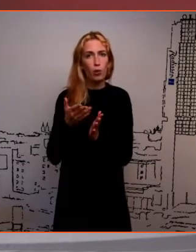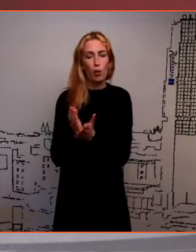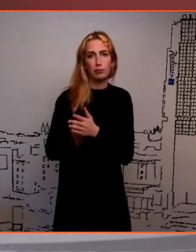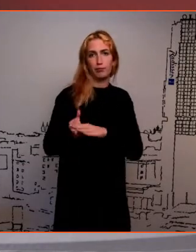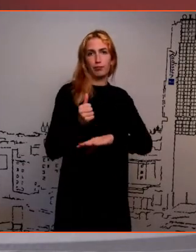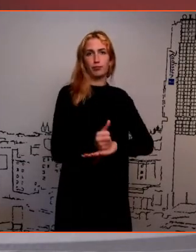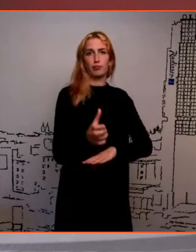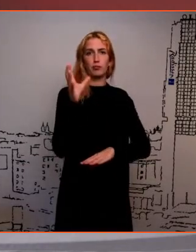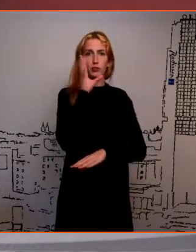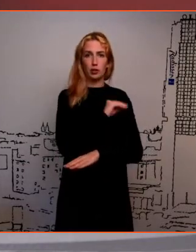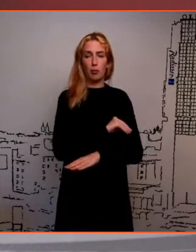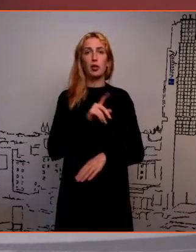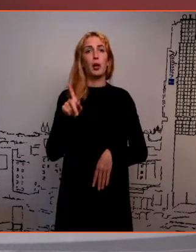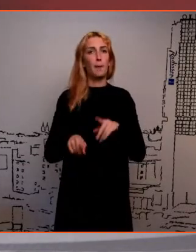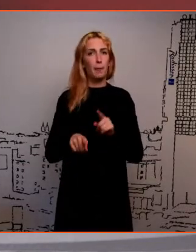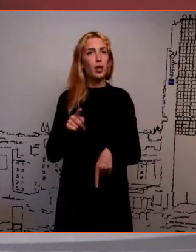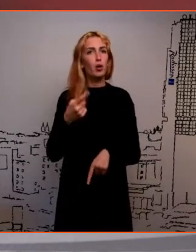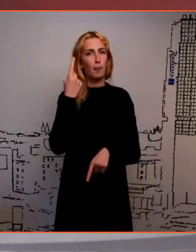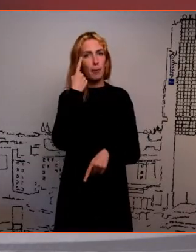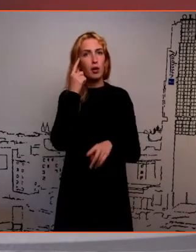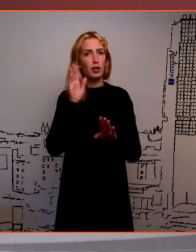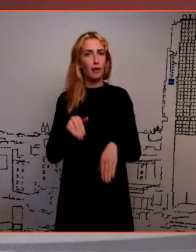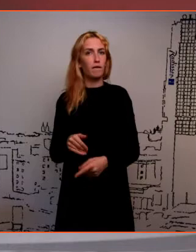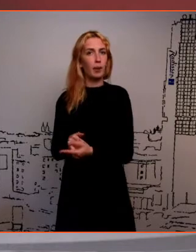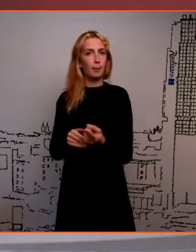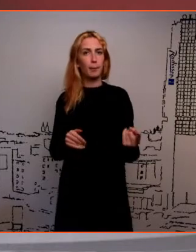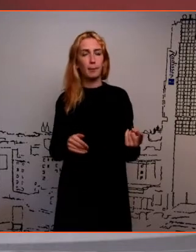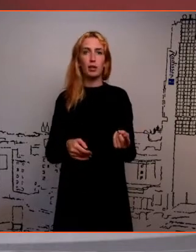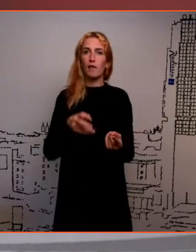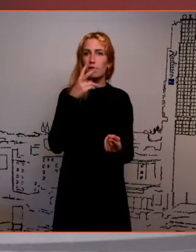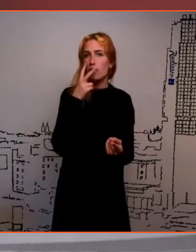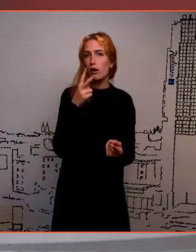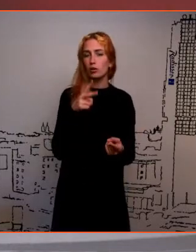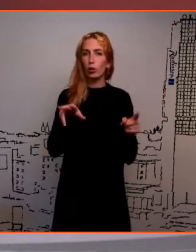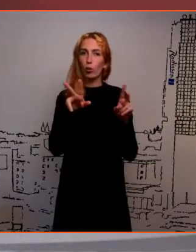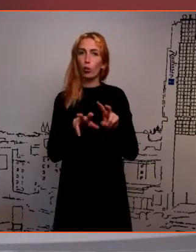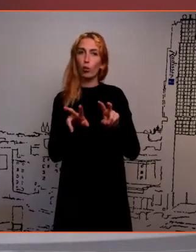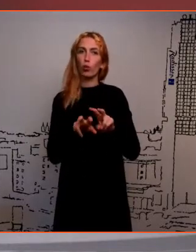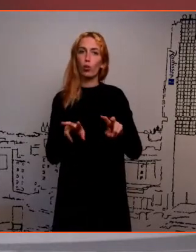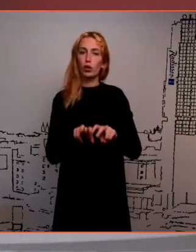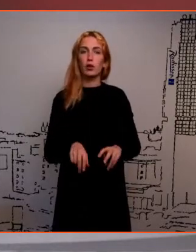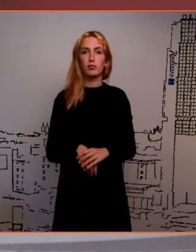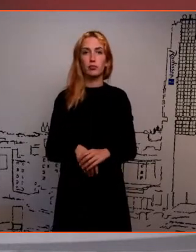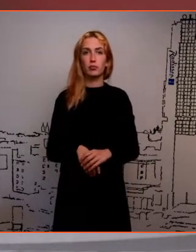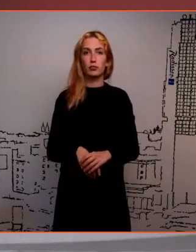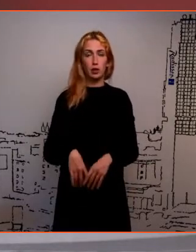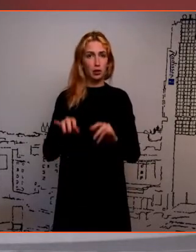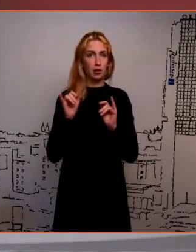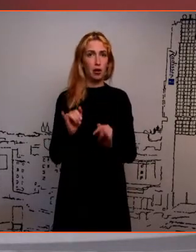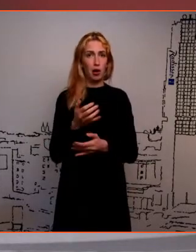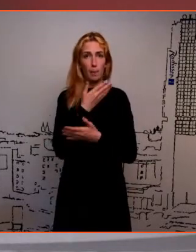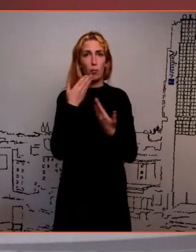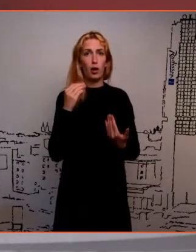oleva karjääri puhul nagu aega ajalt mõtestada ja mõelda ja vaadata. Ja ei tea üldse kahju ka tegelikult